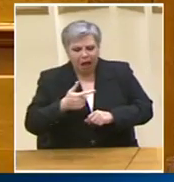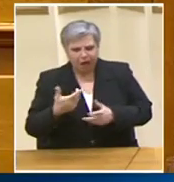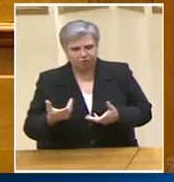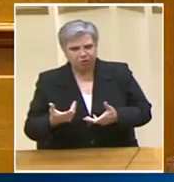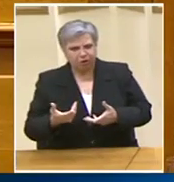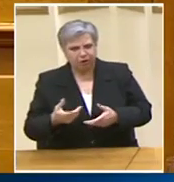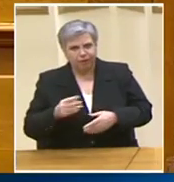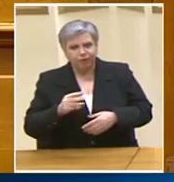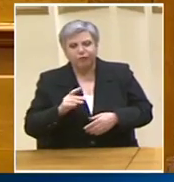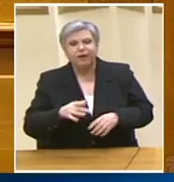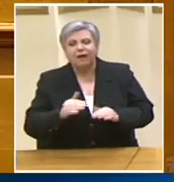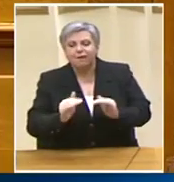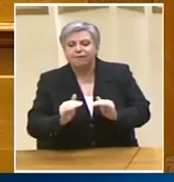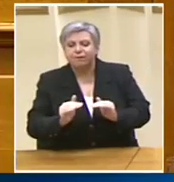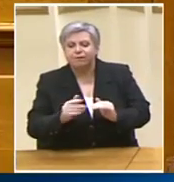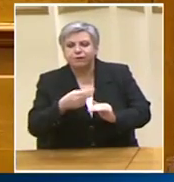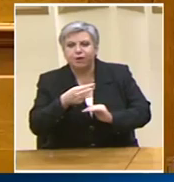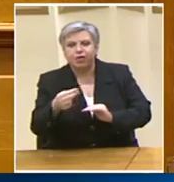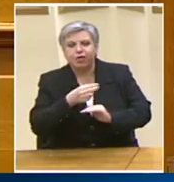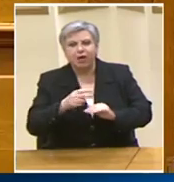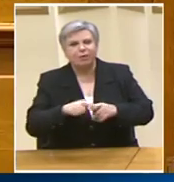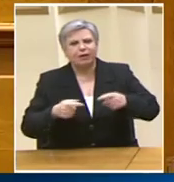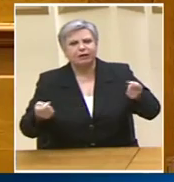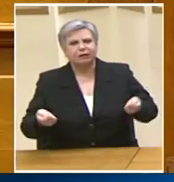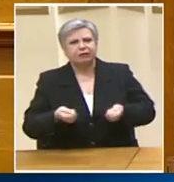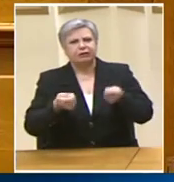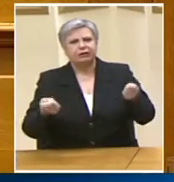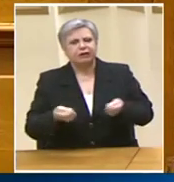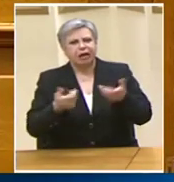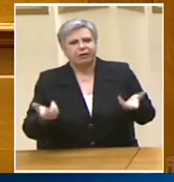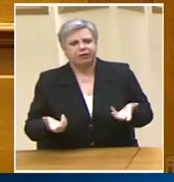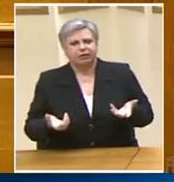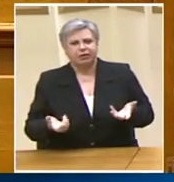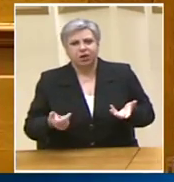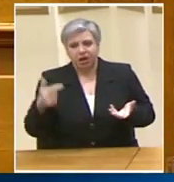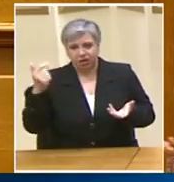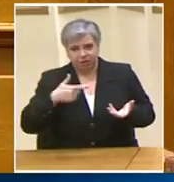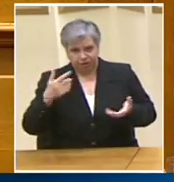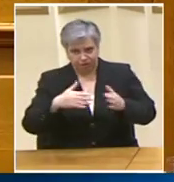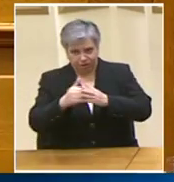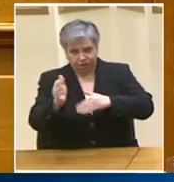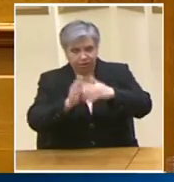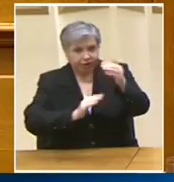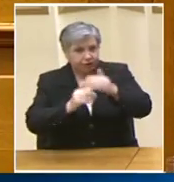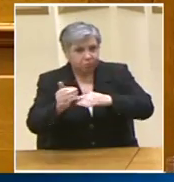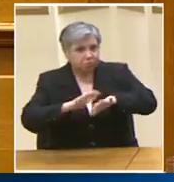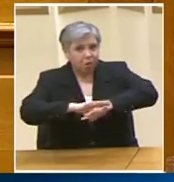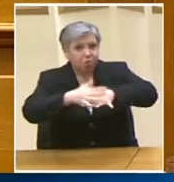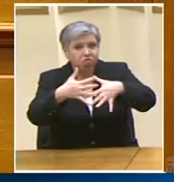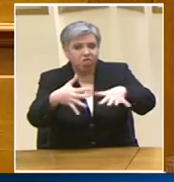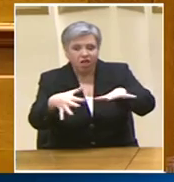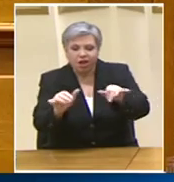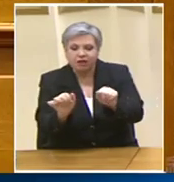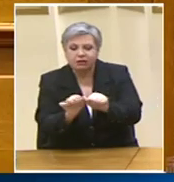τους βάλετε τους ουρανοξίστες Μέσα στη θάλασσα Πάνω στο κύμα Τι ακριβώς θέλει η